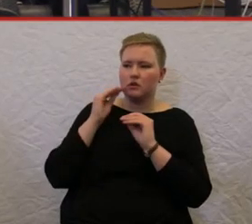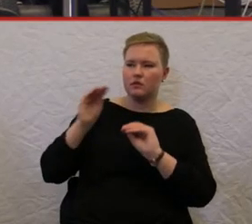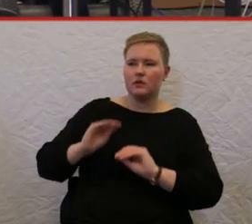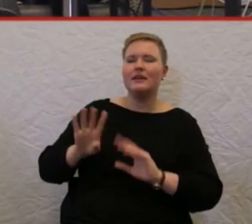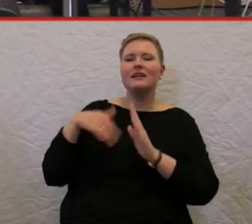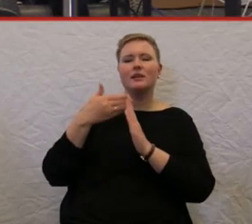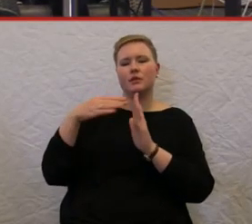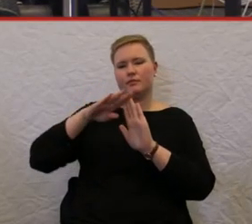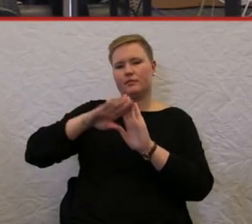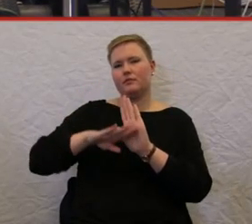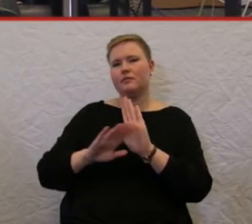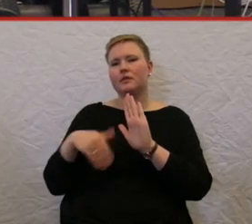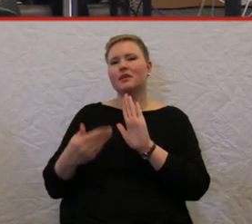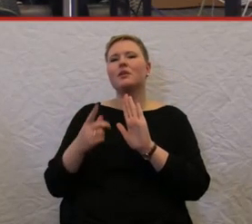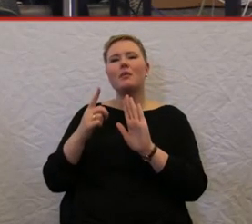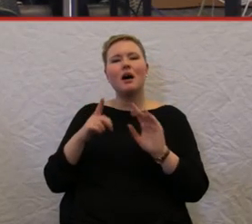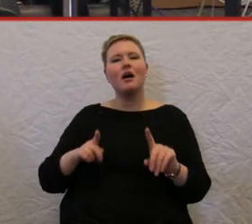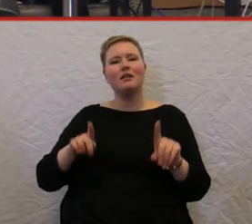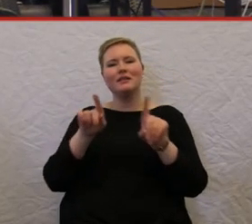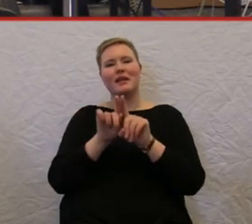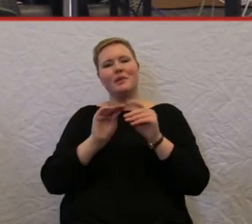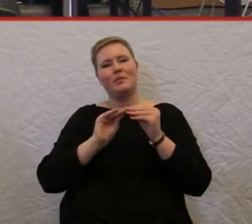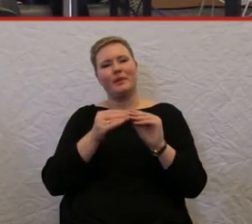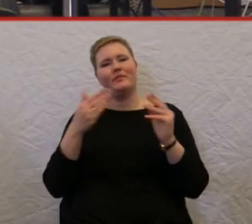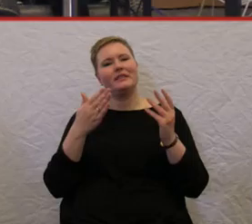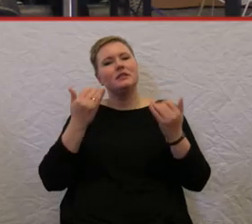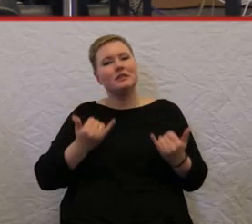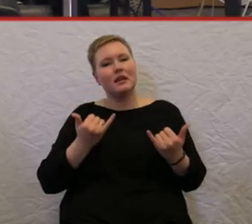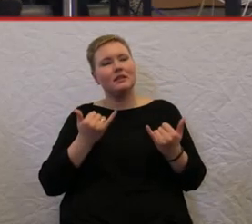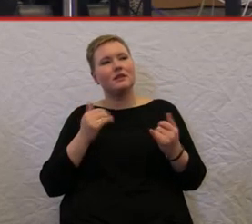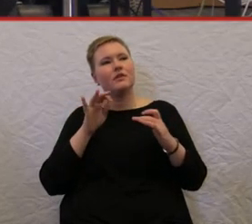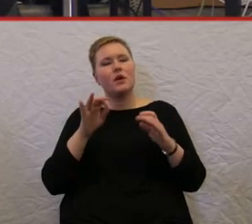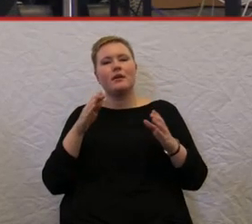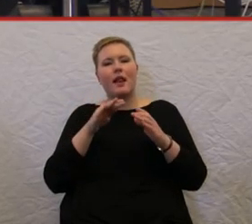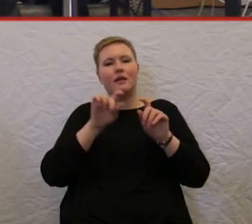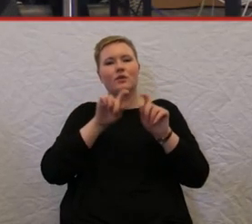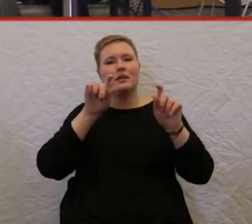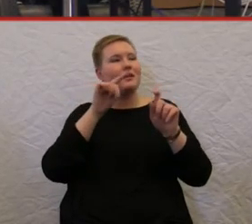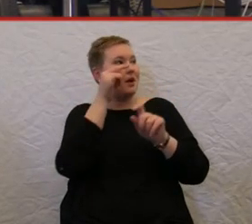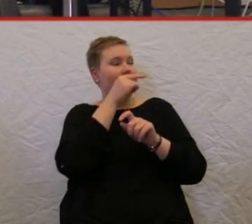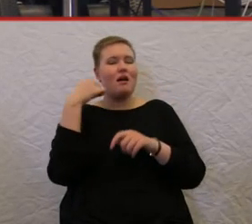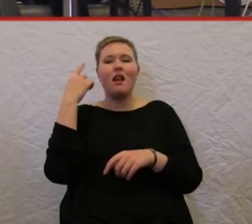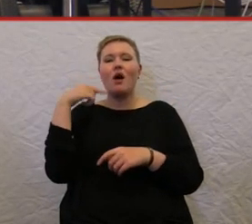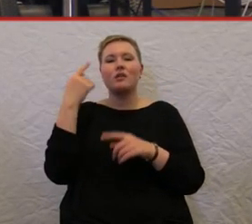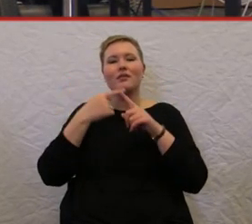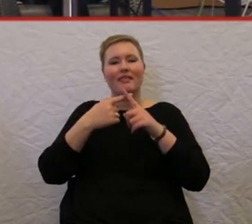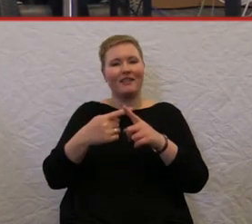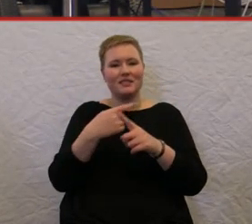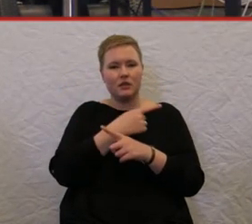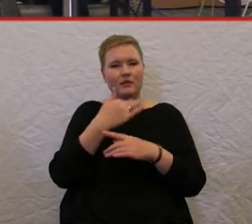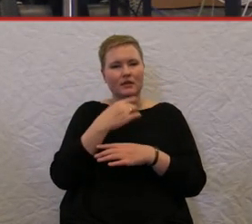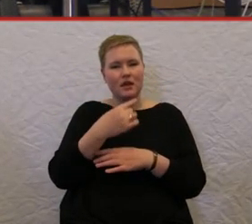Aufstellung, aber da gilt dasselbe wie jetzt für diesen kleinen Unternehmer mit den London-Taxen, die sind